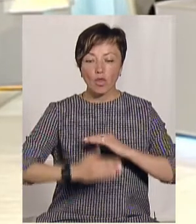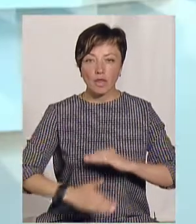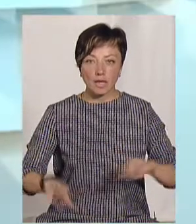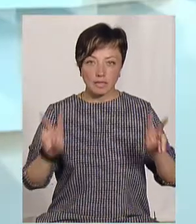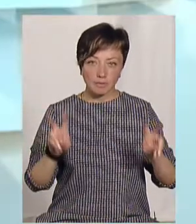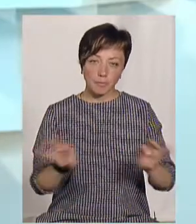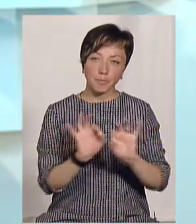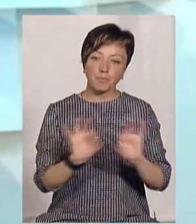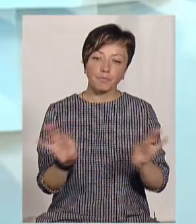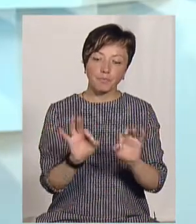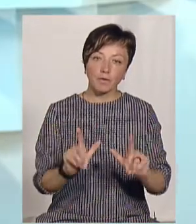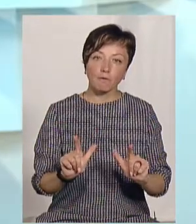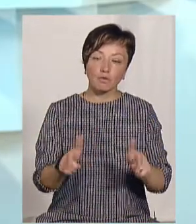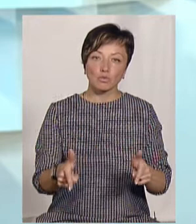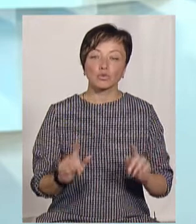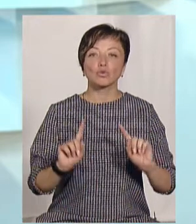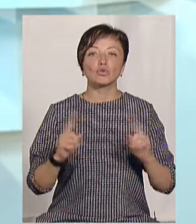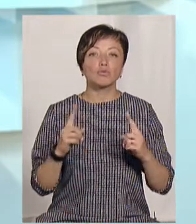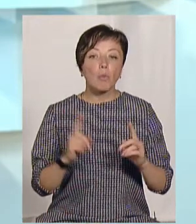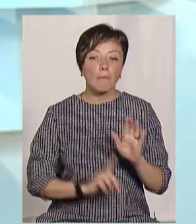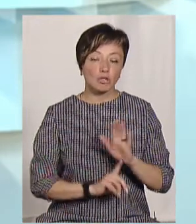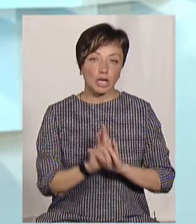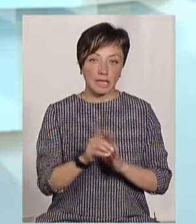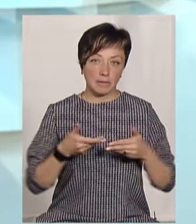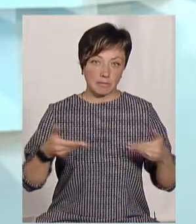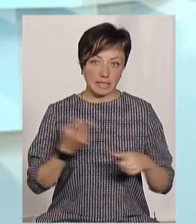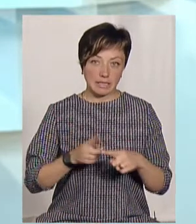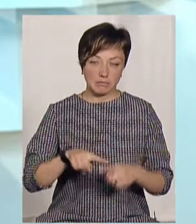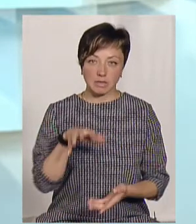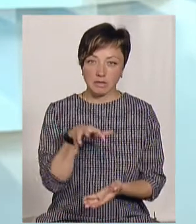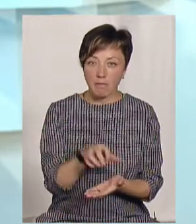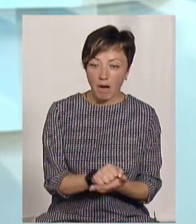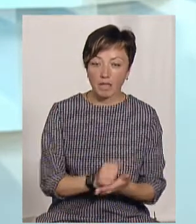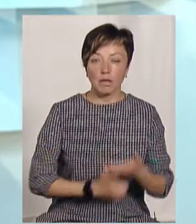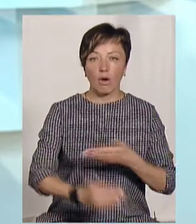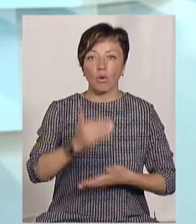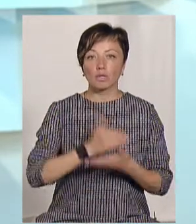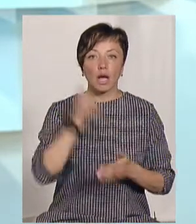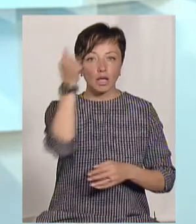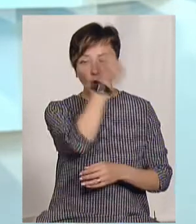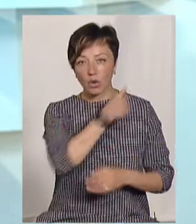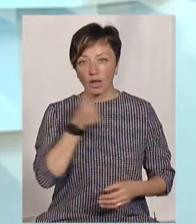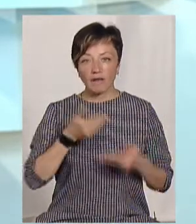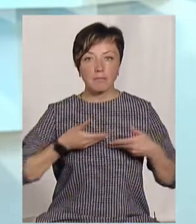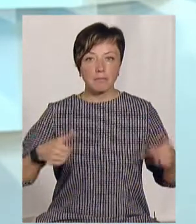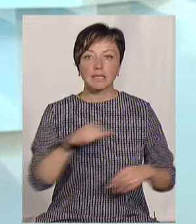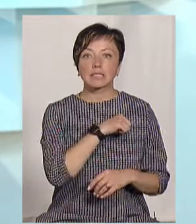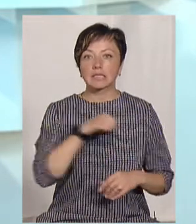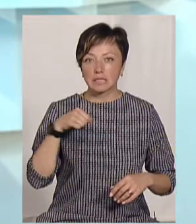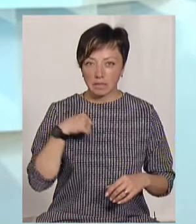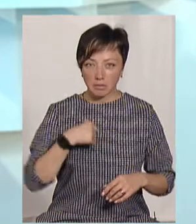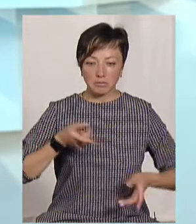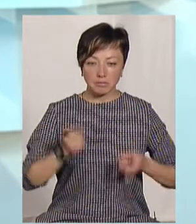такий буквально коротенький вступ, чому ми почали цим займатися, оскільки протягом останніх років ми самі, як практикуючі